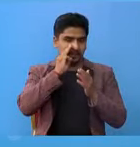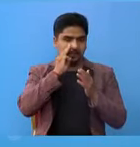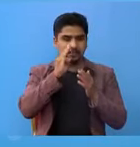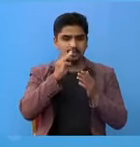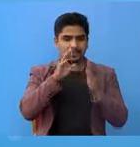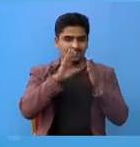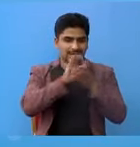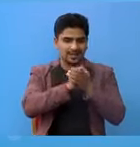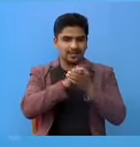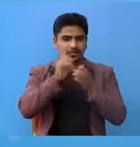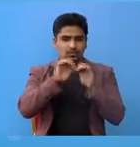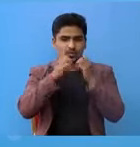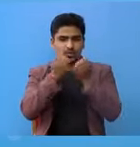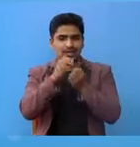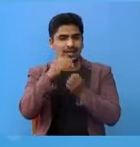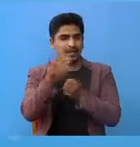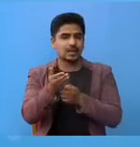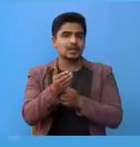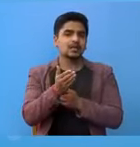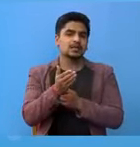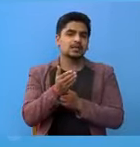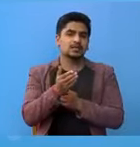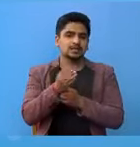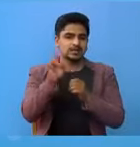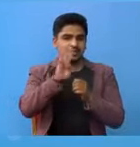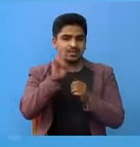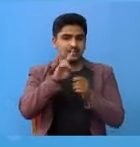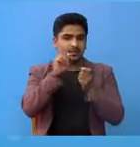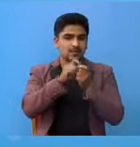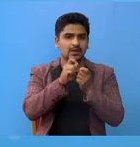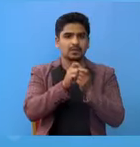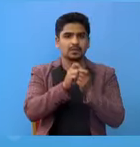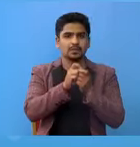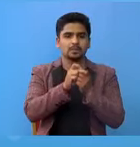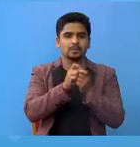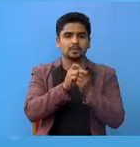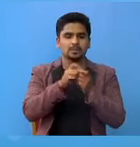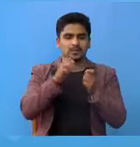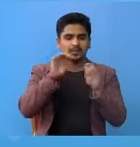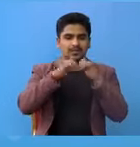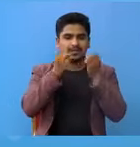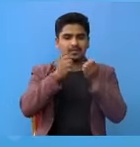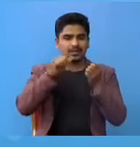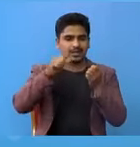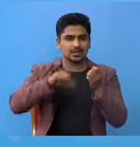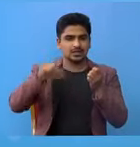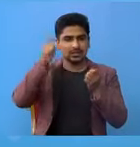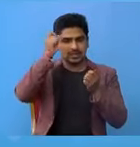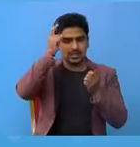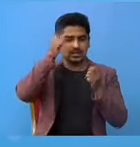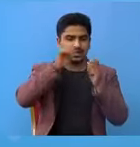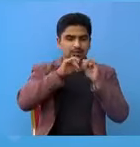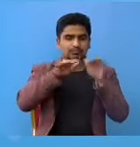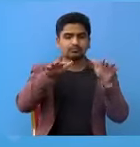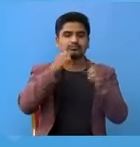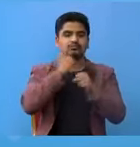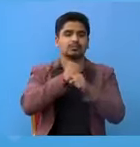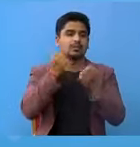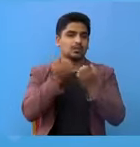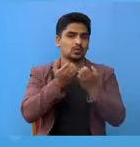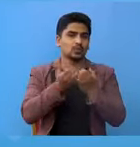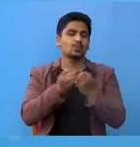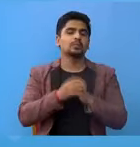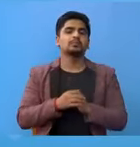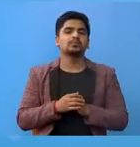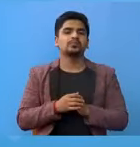साथी वाईर समुदाय लाई सिख्छित बनाऊं सामुदाय चेतना फईलायूने कायम गरूं